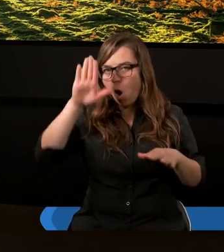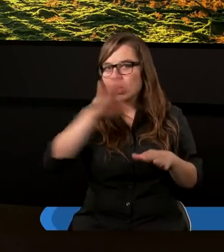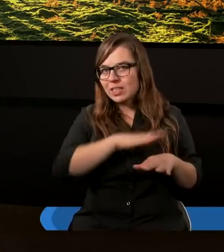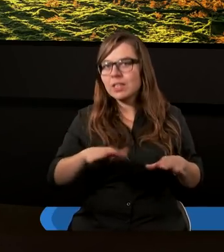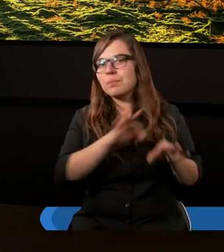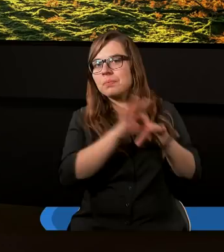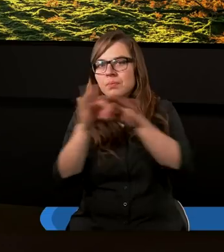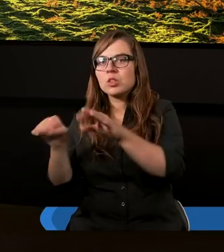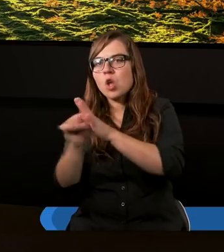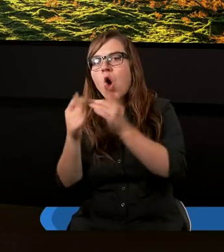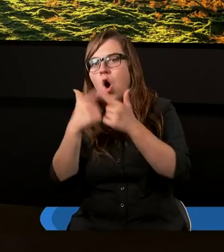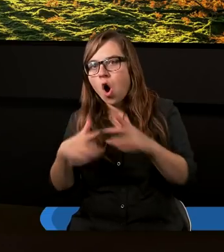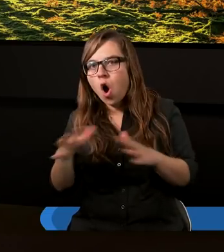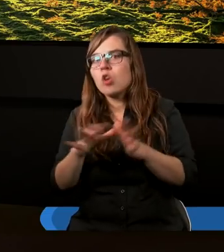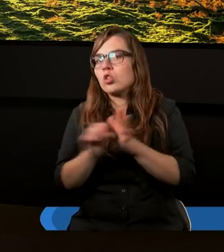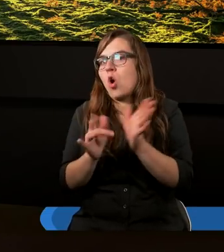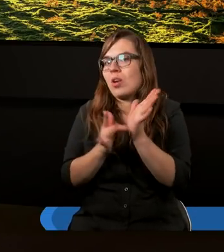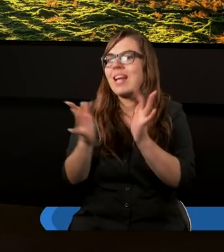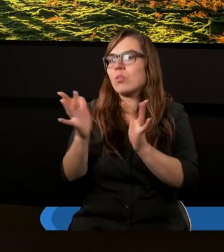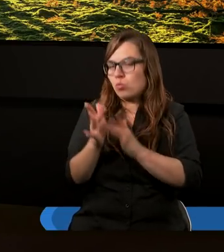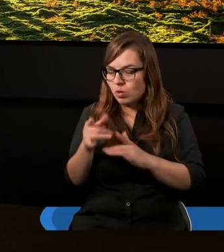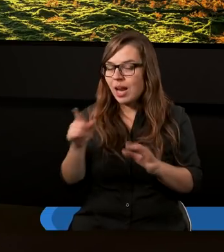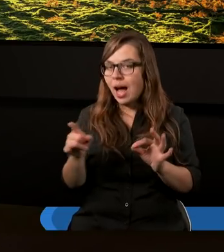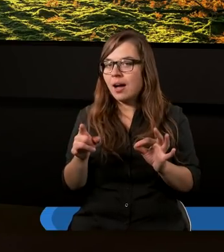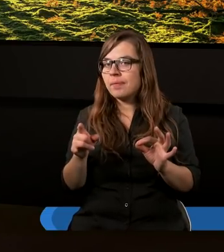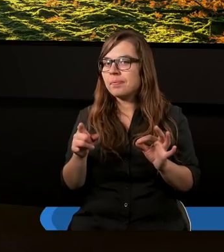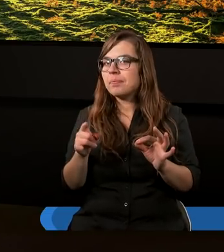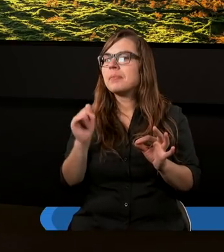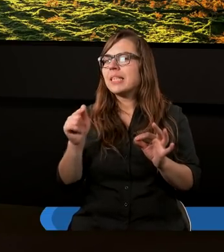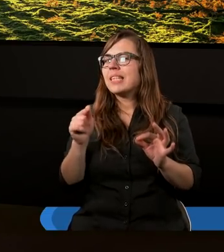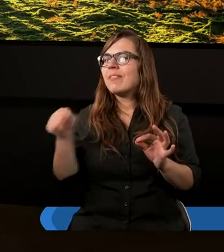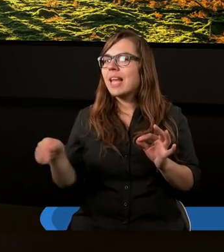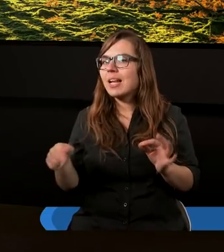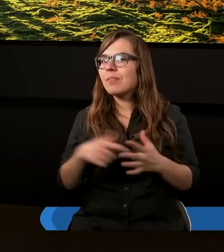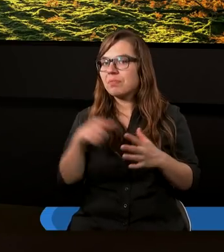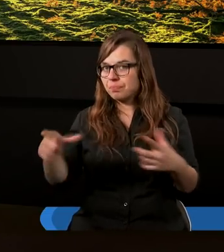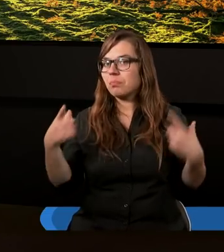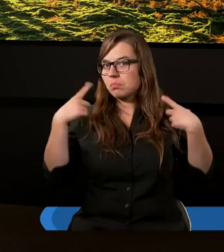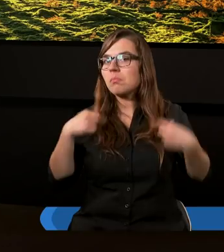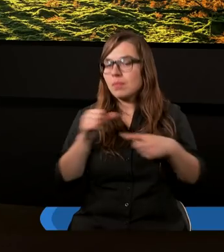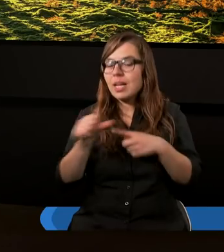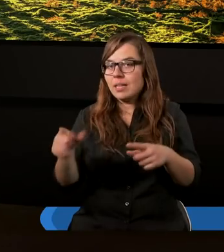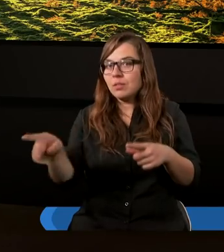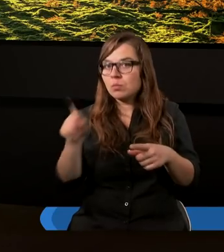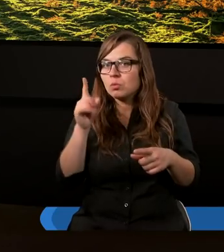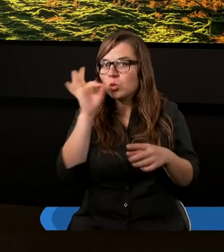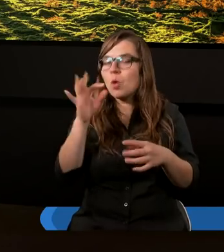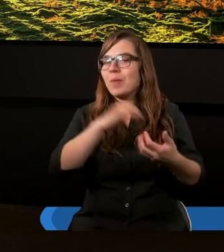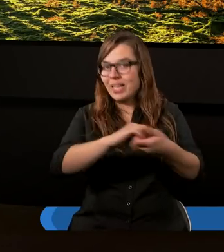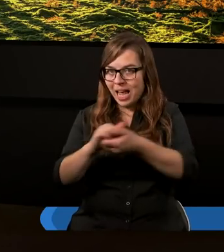do kościoła, do Jezusa. I wtedy jest ta jedność.